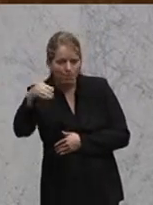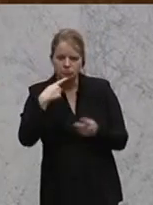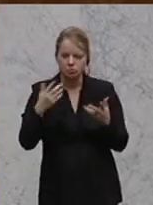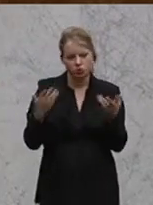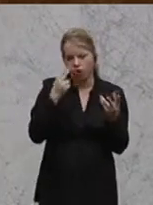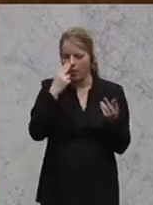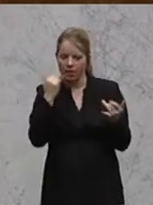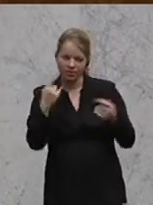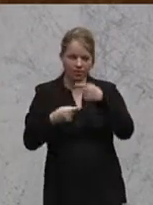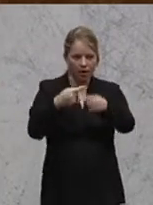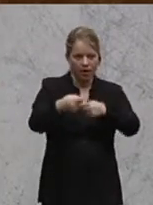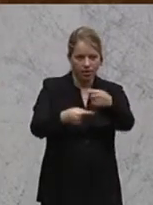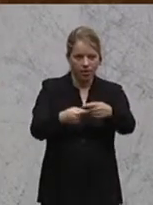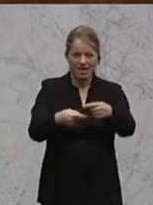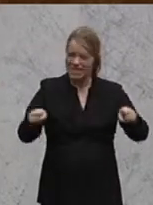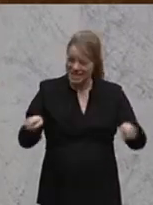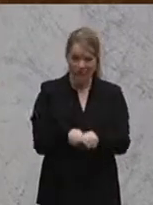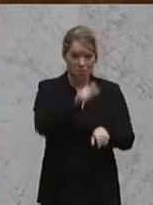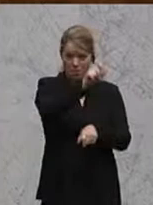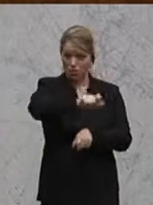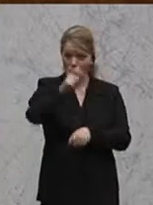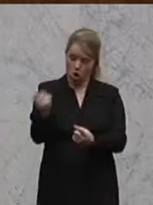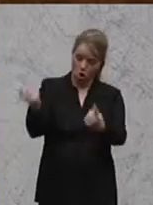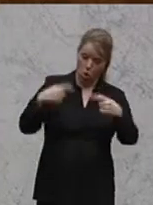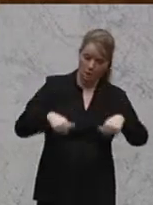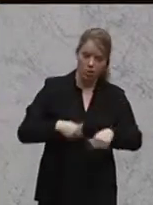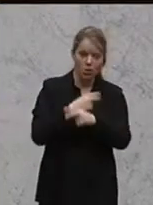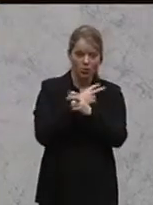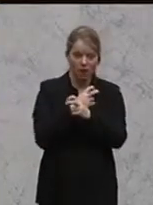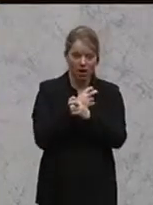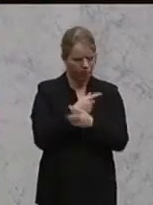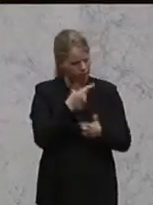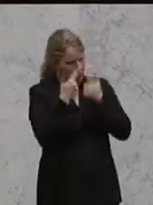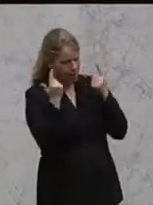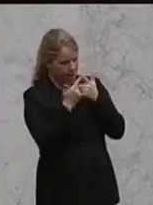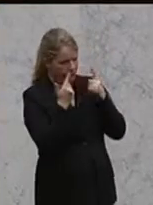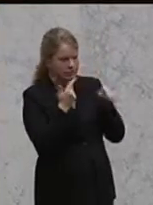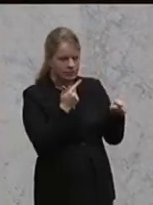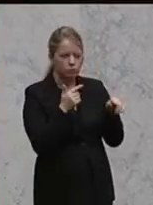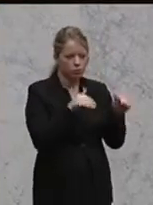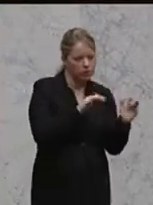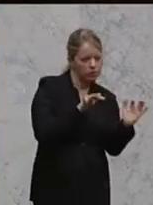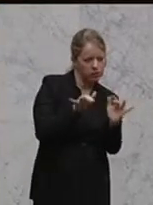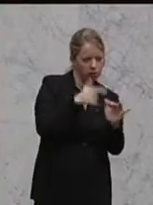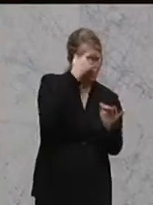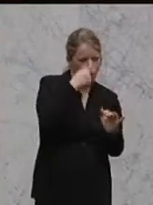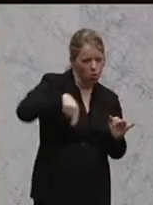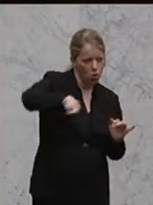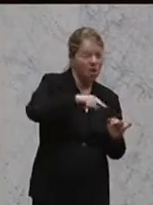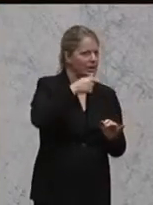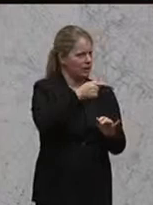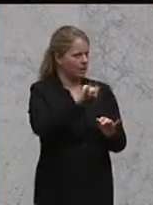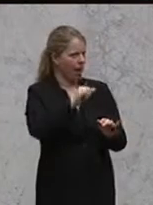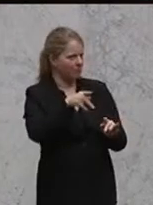gleiche Truppe geht jetzt her, fährt nach Österreich, erklärt Ihnen, Herr Bundeskanzler, Sie müssen unserer Bevölkerung jetzt überzeugen, erstens von DTIP